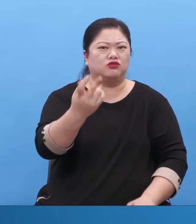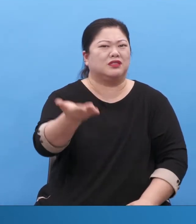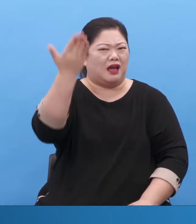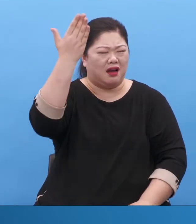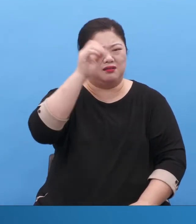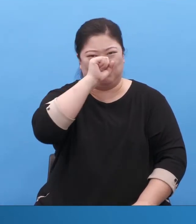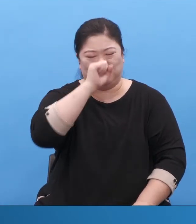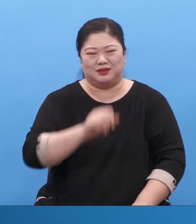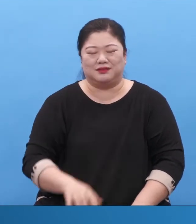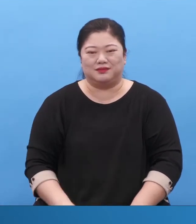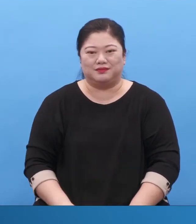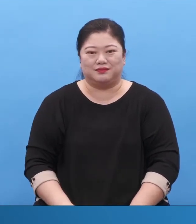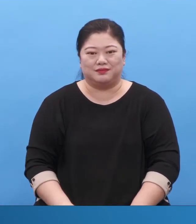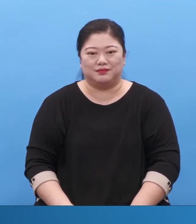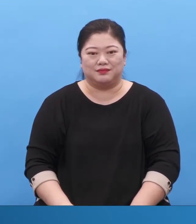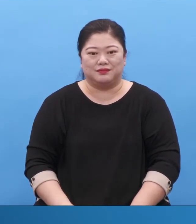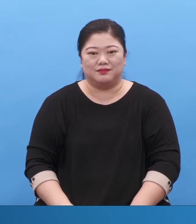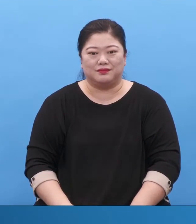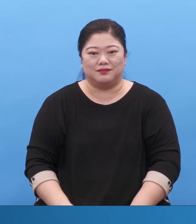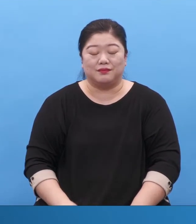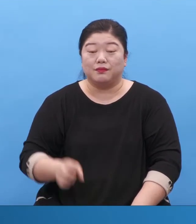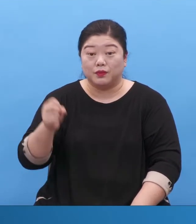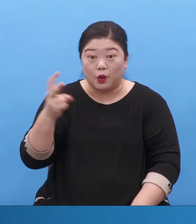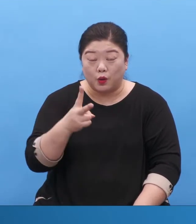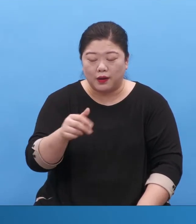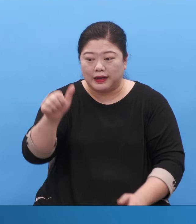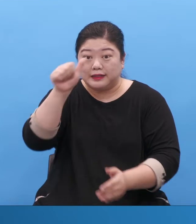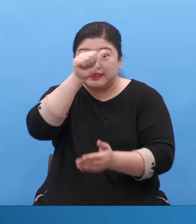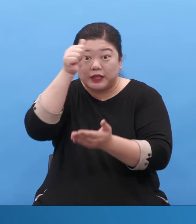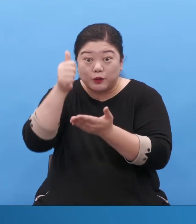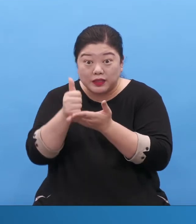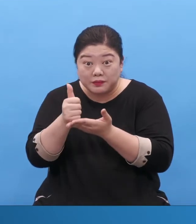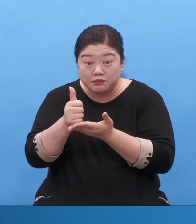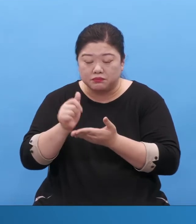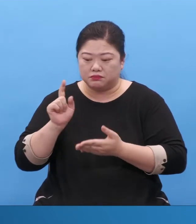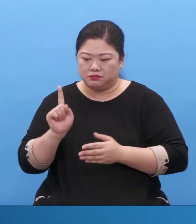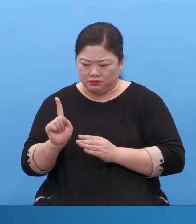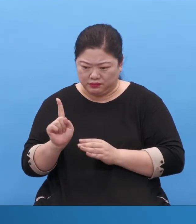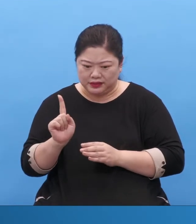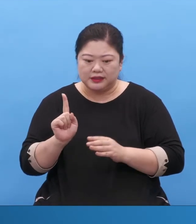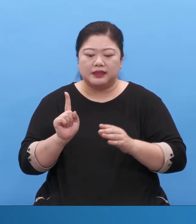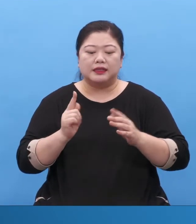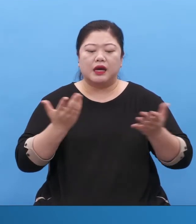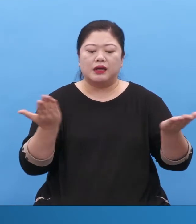그러면 지금 많은 장노님들은 70 지역을 살려줘야 돼요.